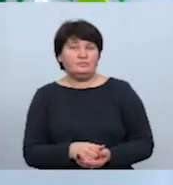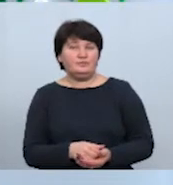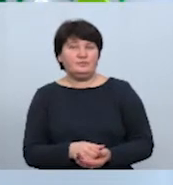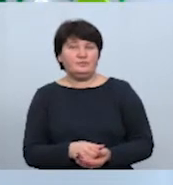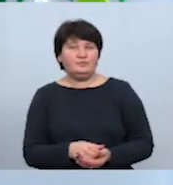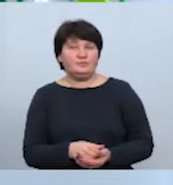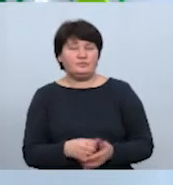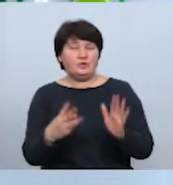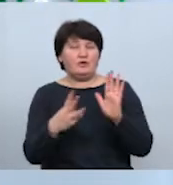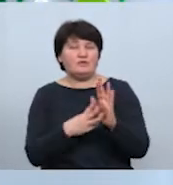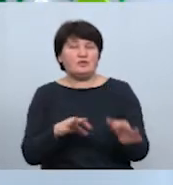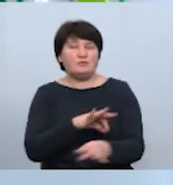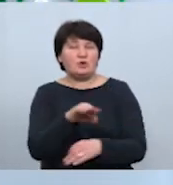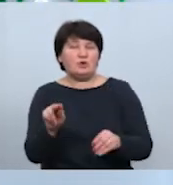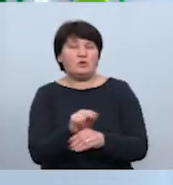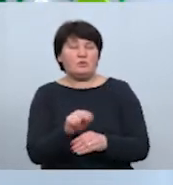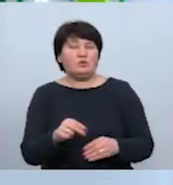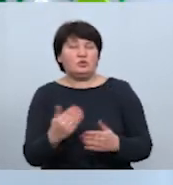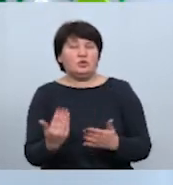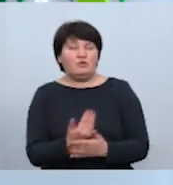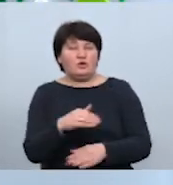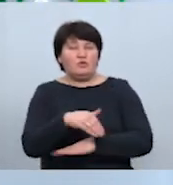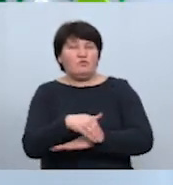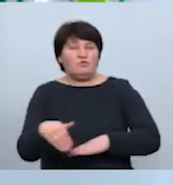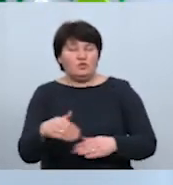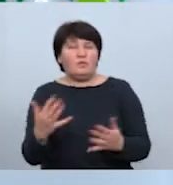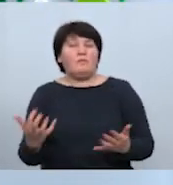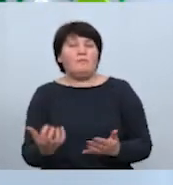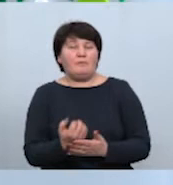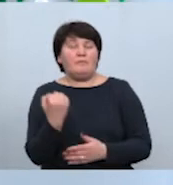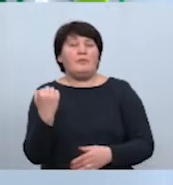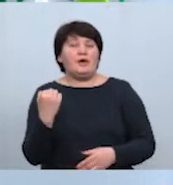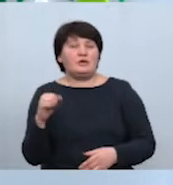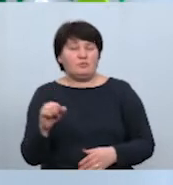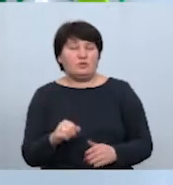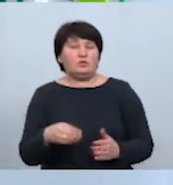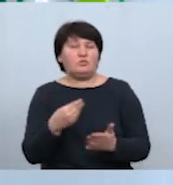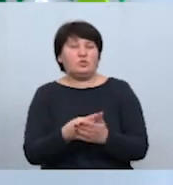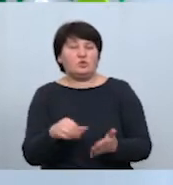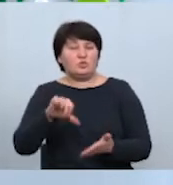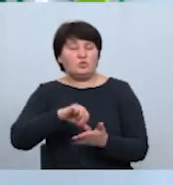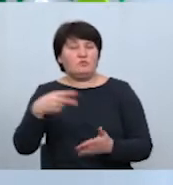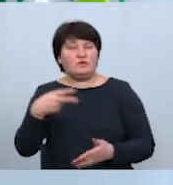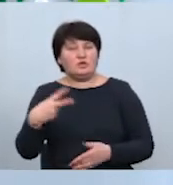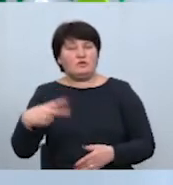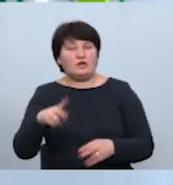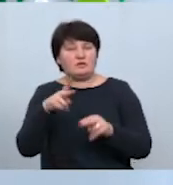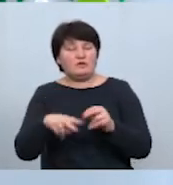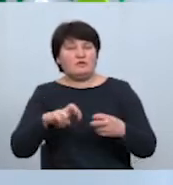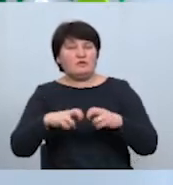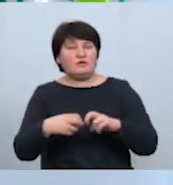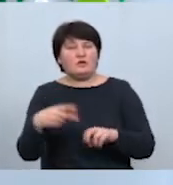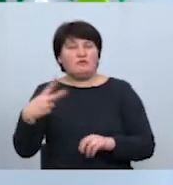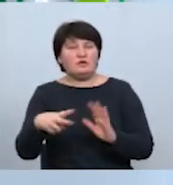Вісім проєктів ремонту Малих вулиць перемогли у голосуванні за проєкти програми бюджету участі 2020, яке завершувалося у Івано-Франківську